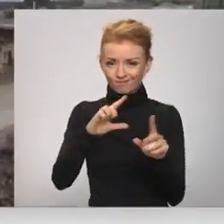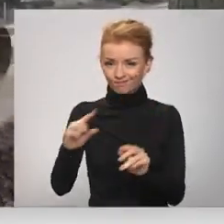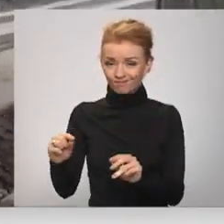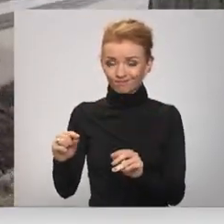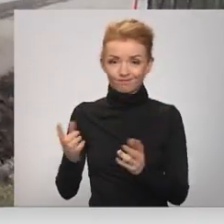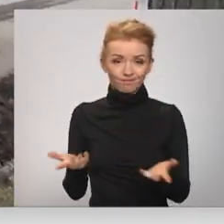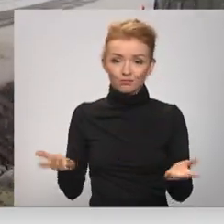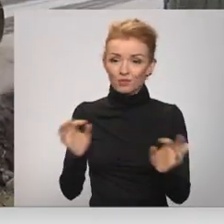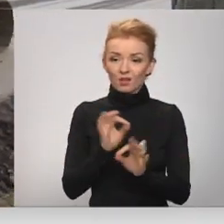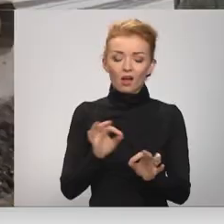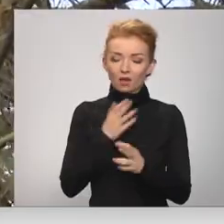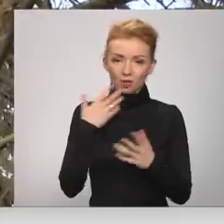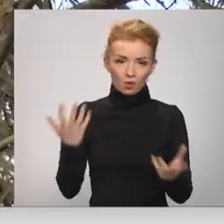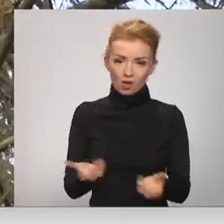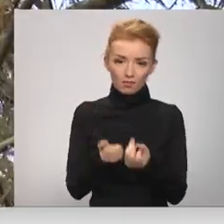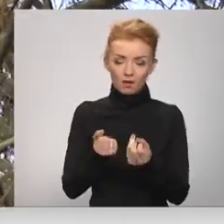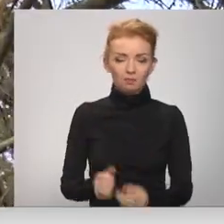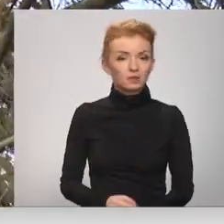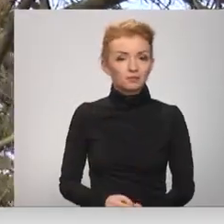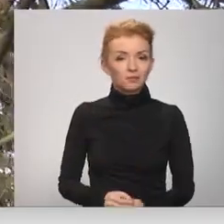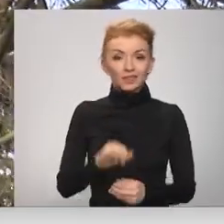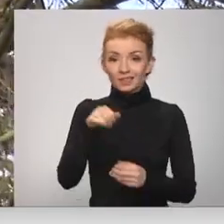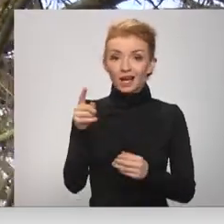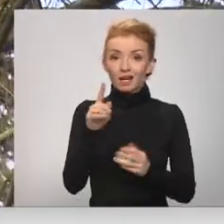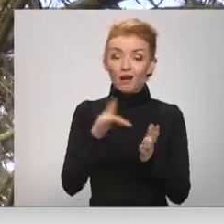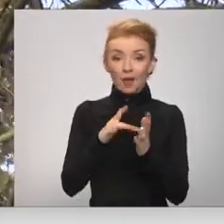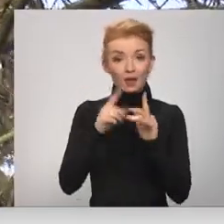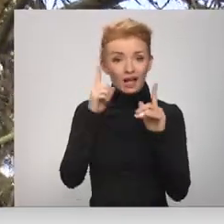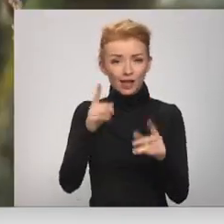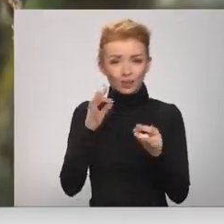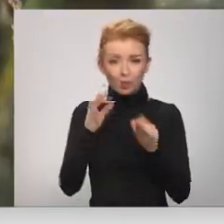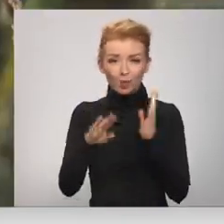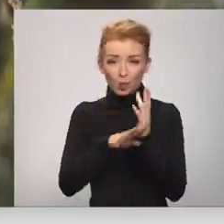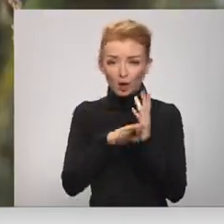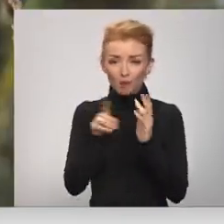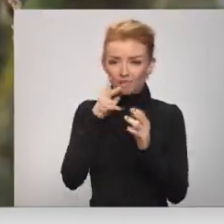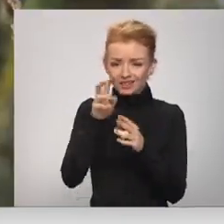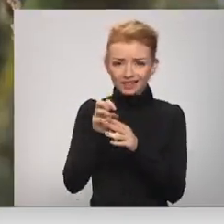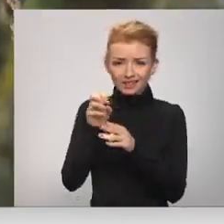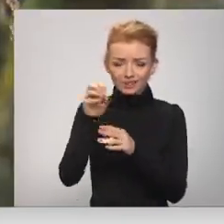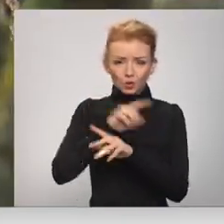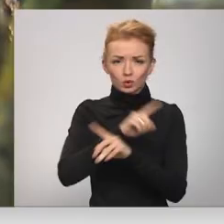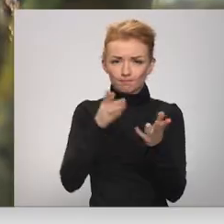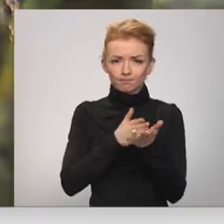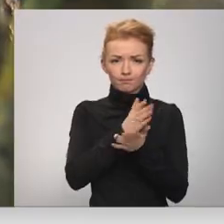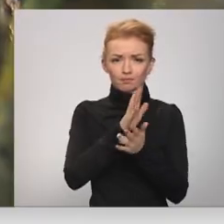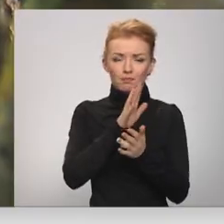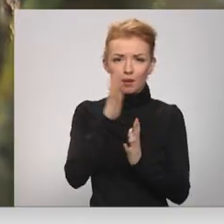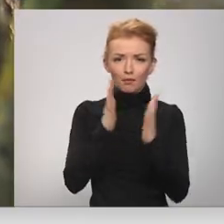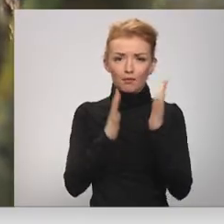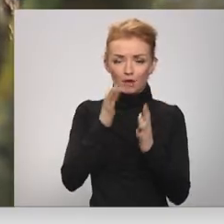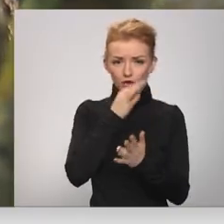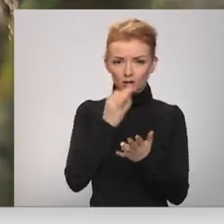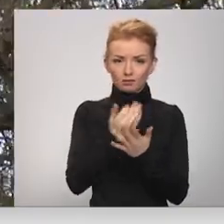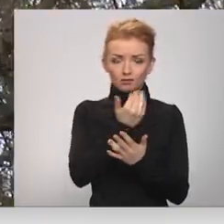nekas nav lābjams. Ja ir kaut mazākās aizdomas, ka kokiem uzbrucis kaitēklis, jāvēršas pie atbildīgā mežziņa